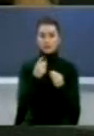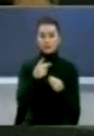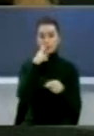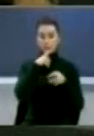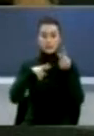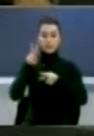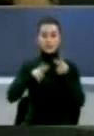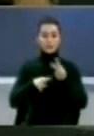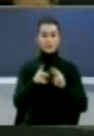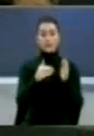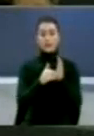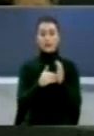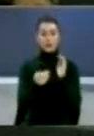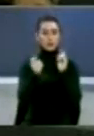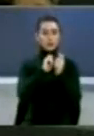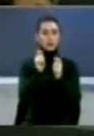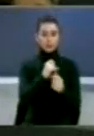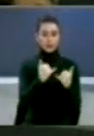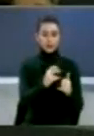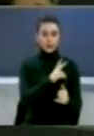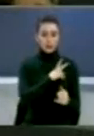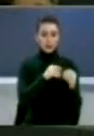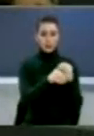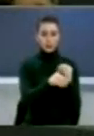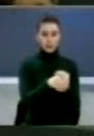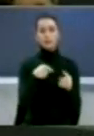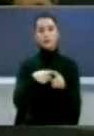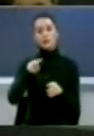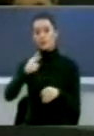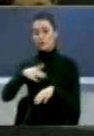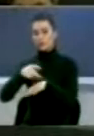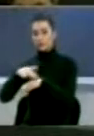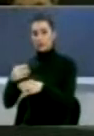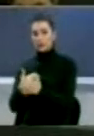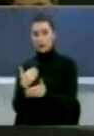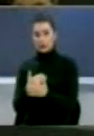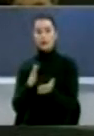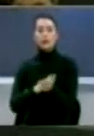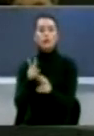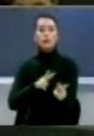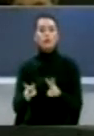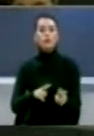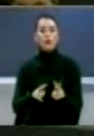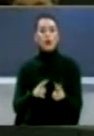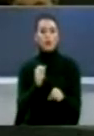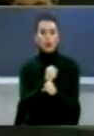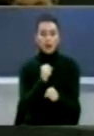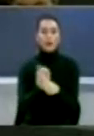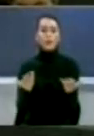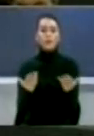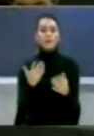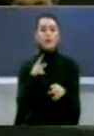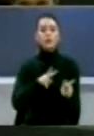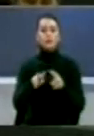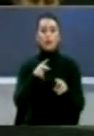disa tashme eksistuse Dhe duke i plosuar e duke i ndryshuar ligjet të reja për disa nga to, si që janë ligji për gjukatat e regullta, ligji për gjukatë në